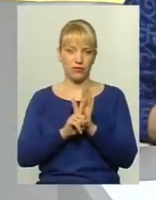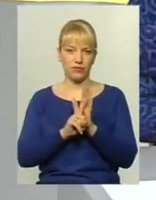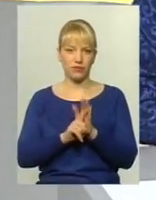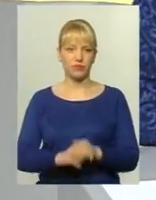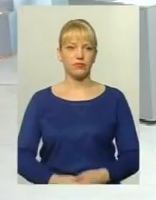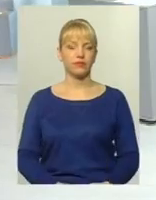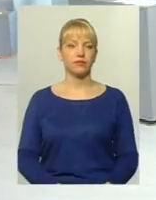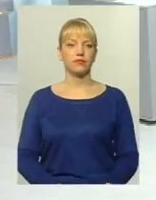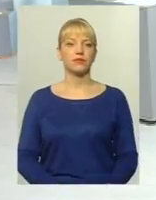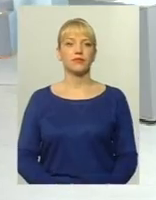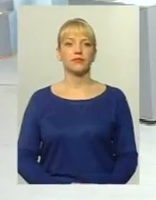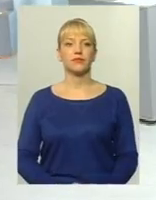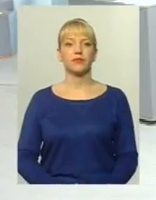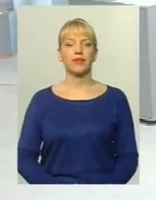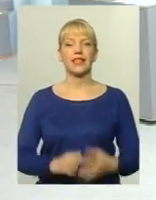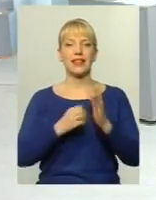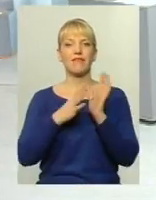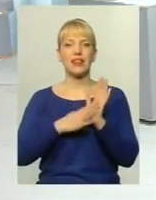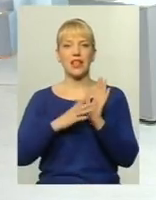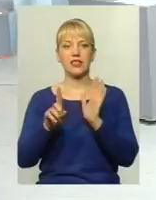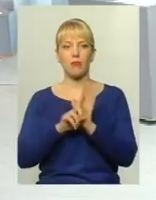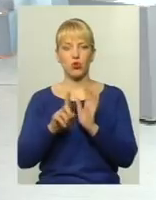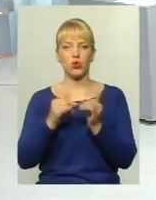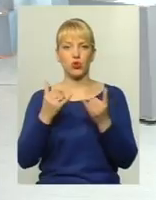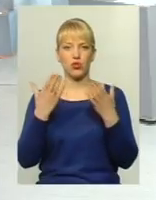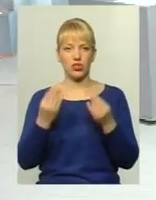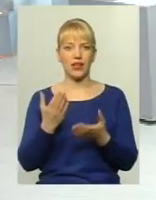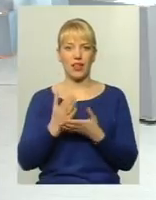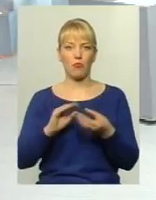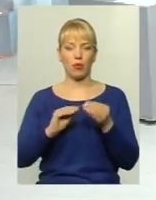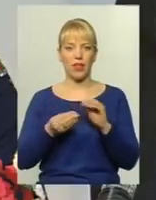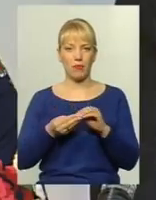за питання. По 19-го маршруту, так, є на сьогоднішній день проблема.